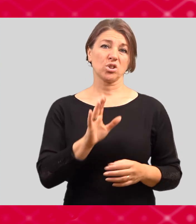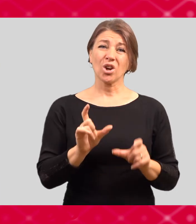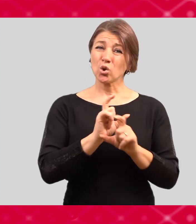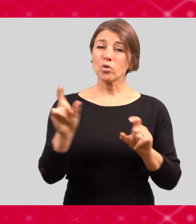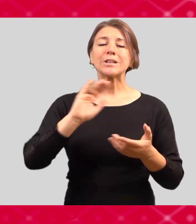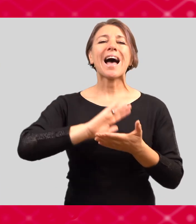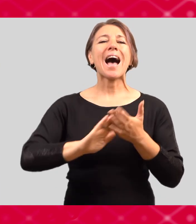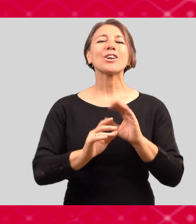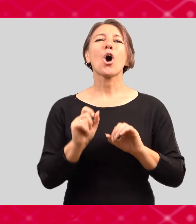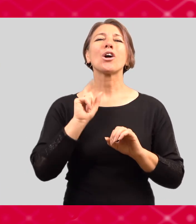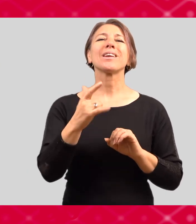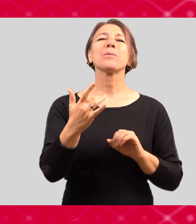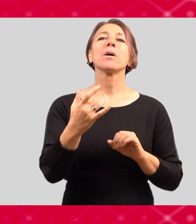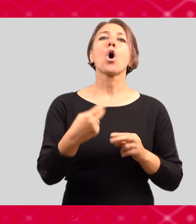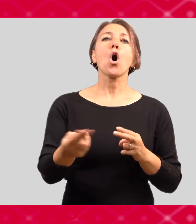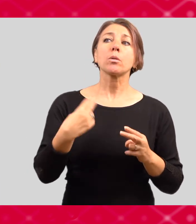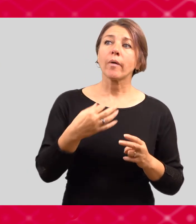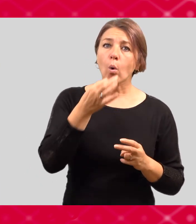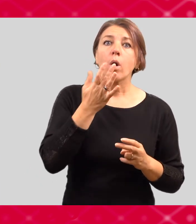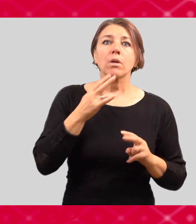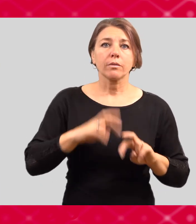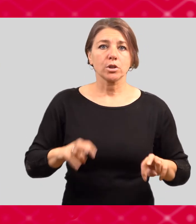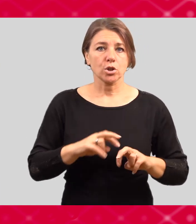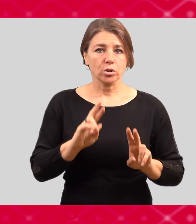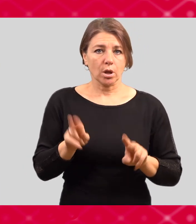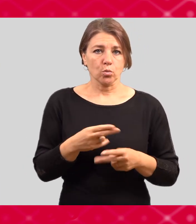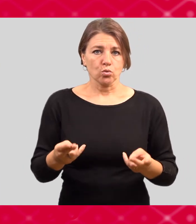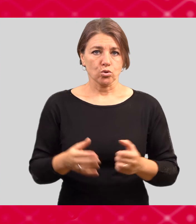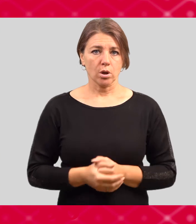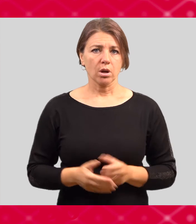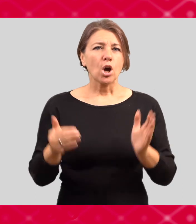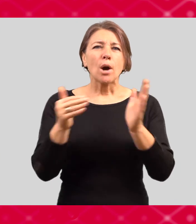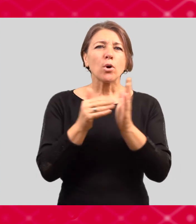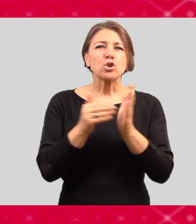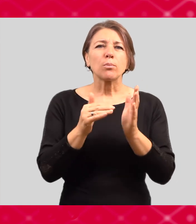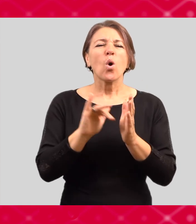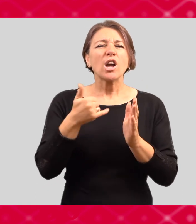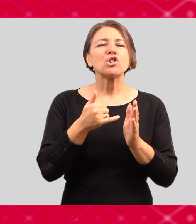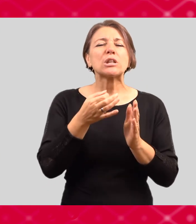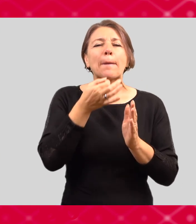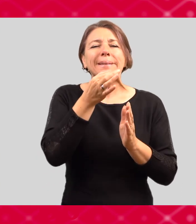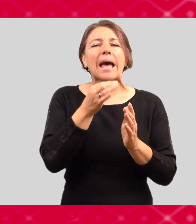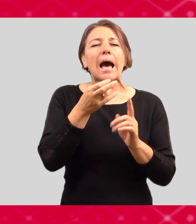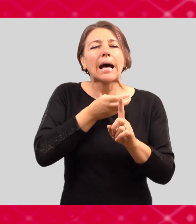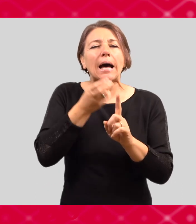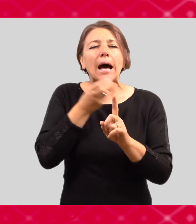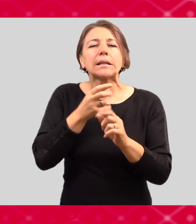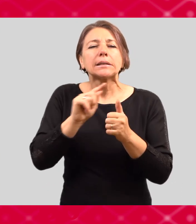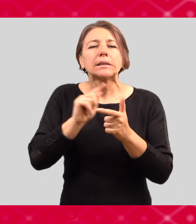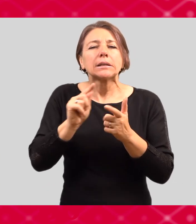nepodepsané oznámení, tak takovým si nikdo zabývat nemůže, protože to zkrátka může být výkřik.